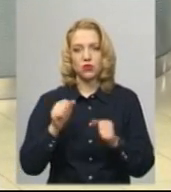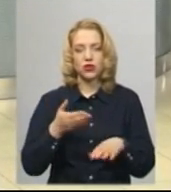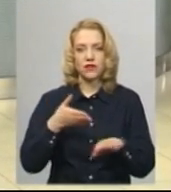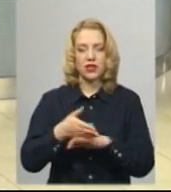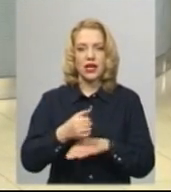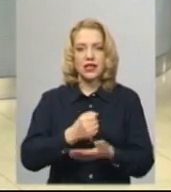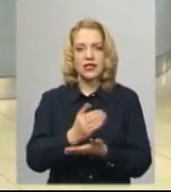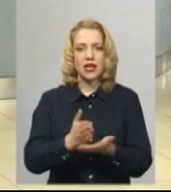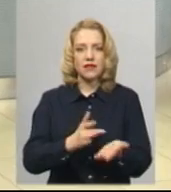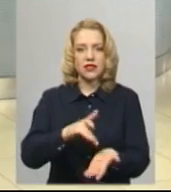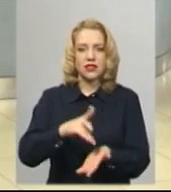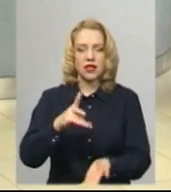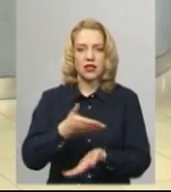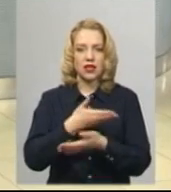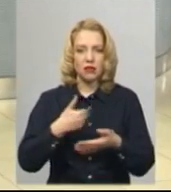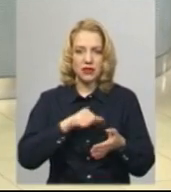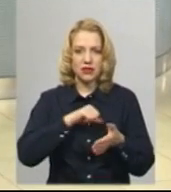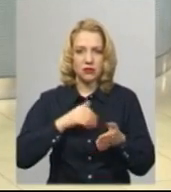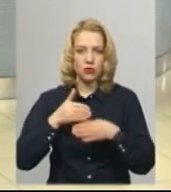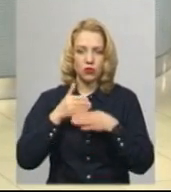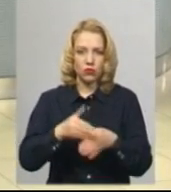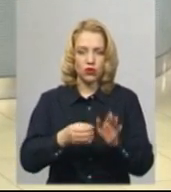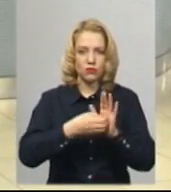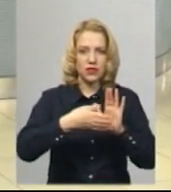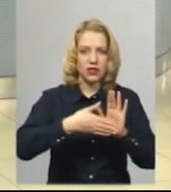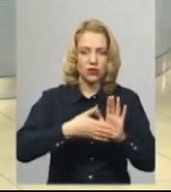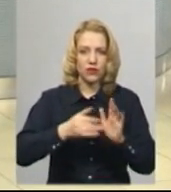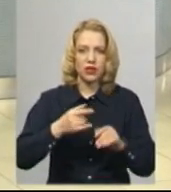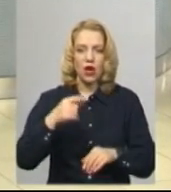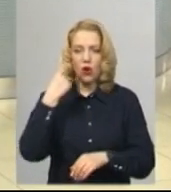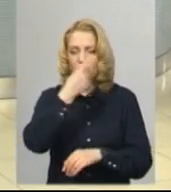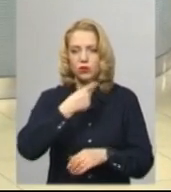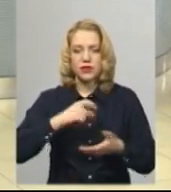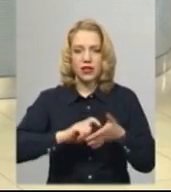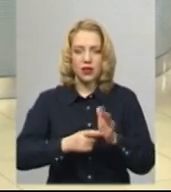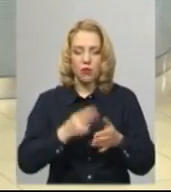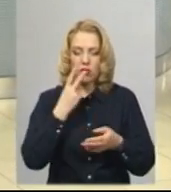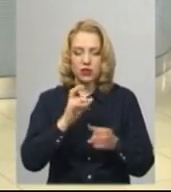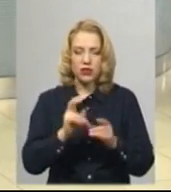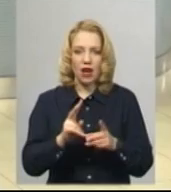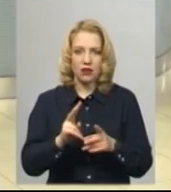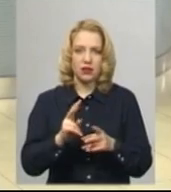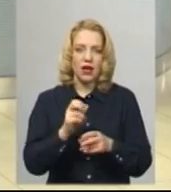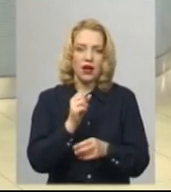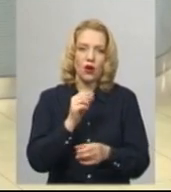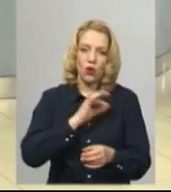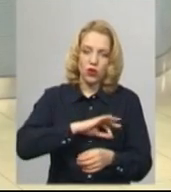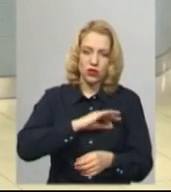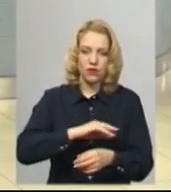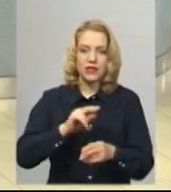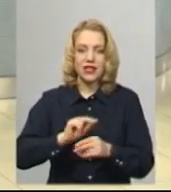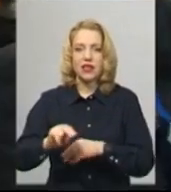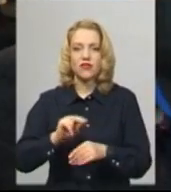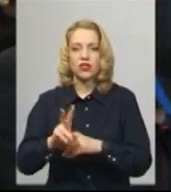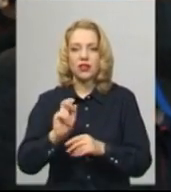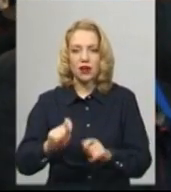в сервісний центр. Ми зареєструємо в особистому кабінеті, покажемо, як ним користуватися. Навчимо передавати показники за допомогою смс